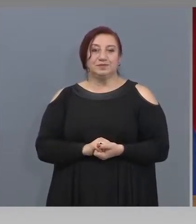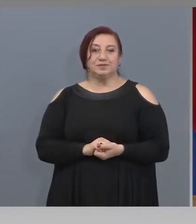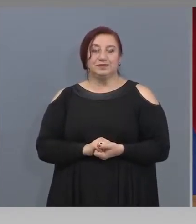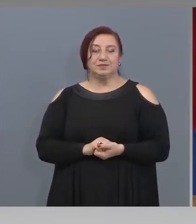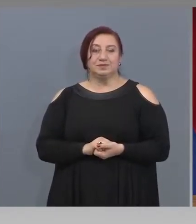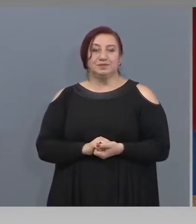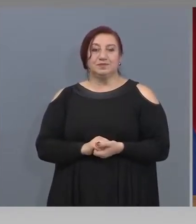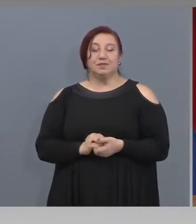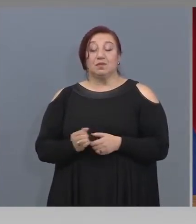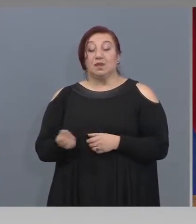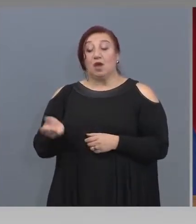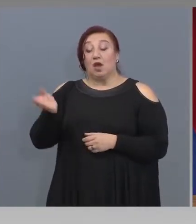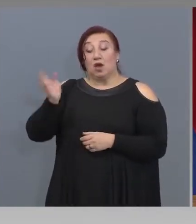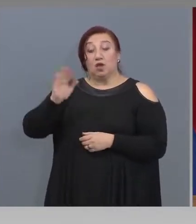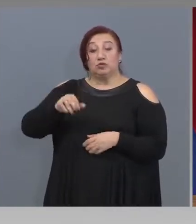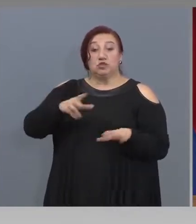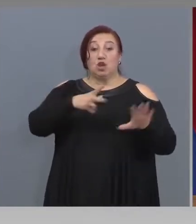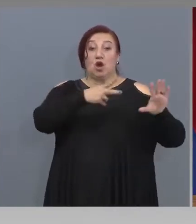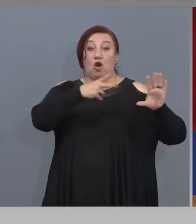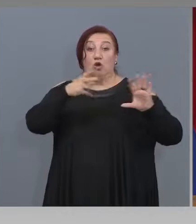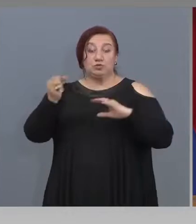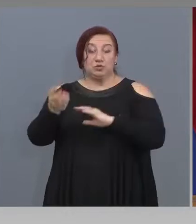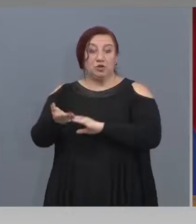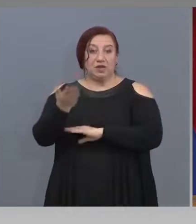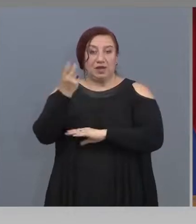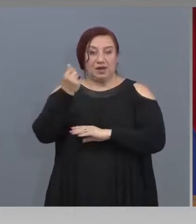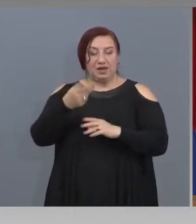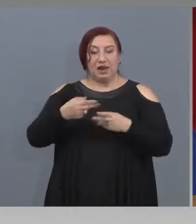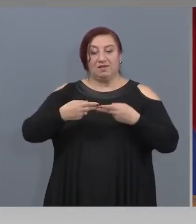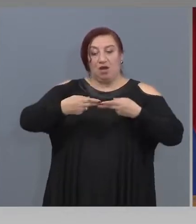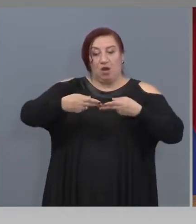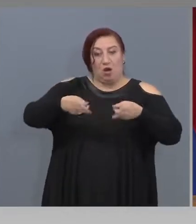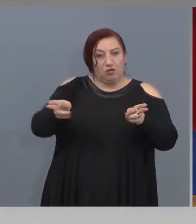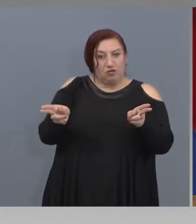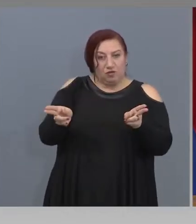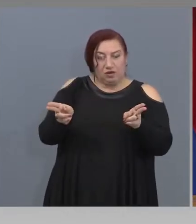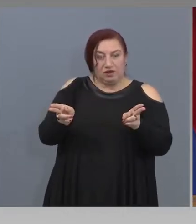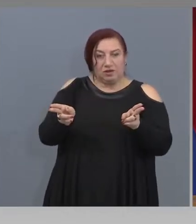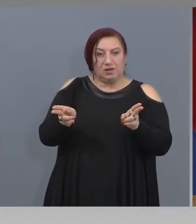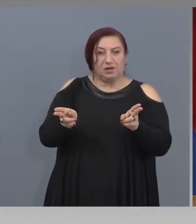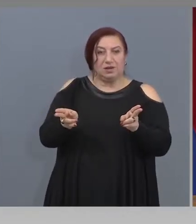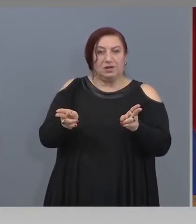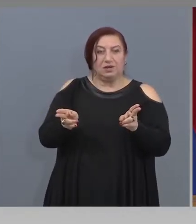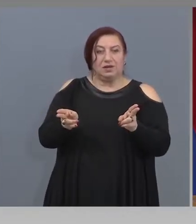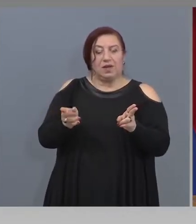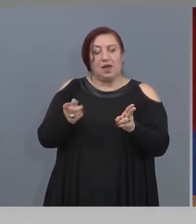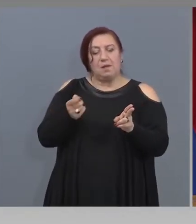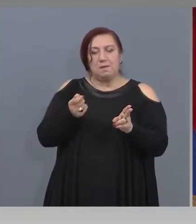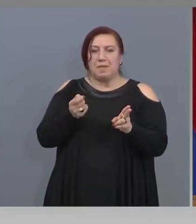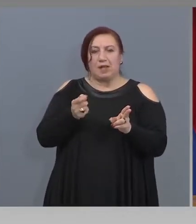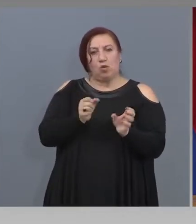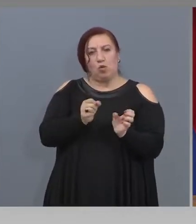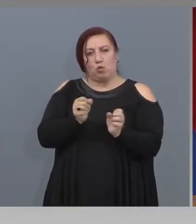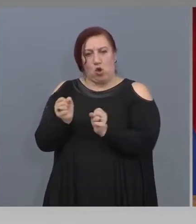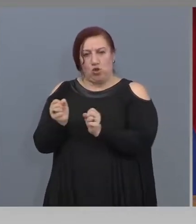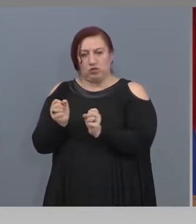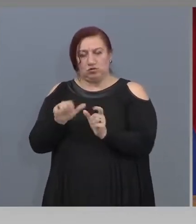Още 800 000 лева ще бъде отворена малко по-късно.